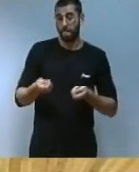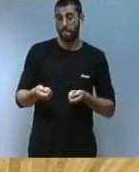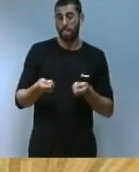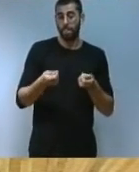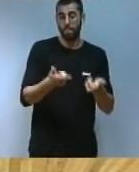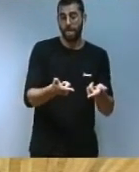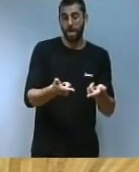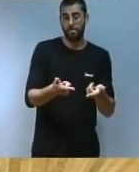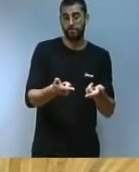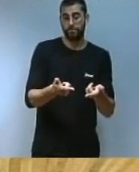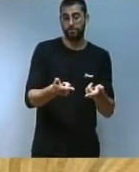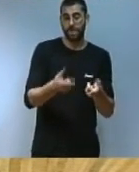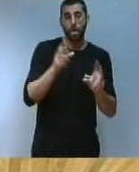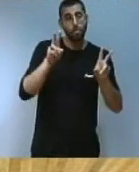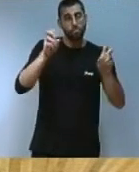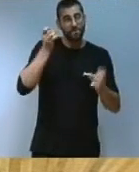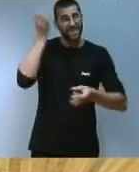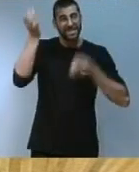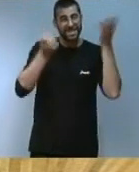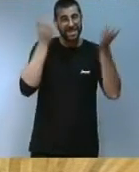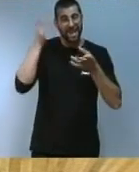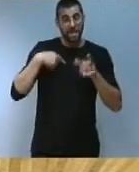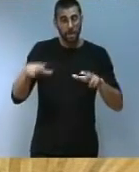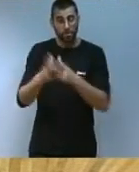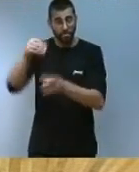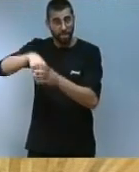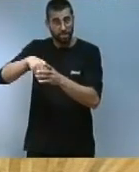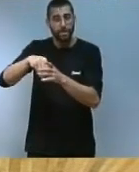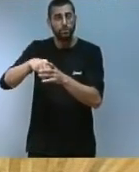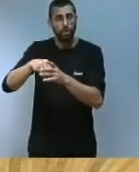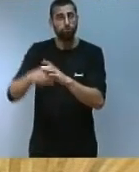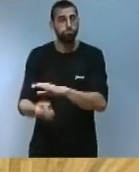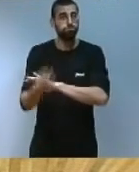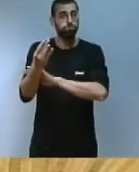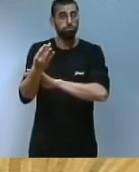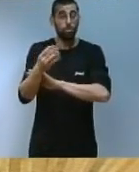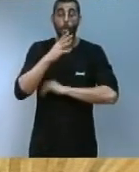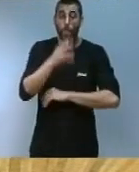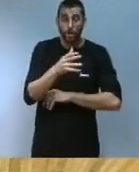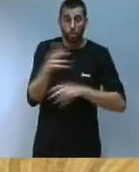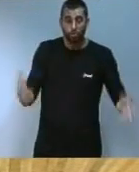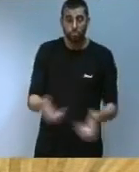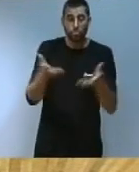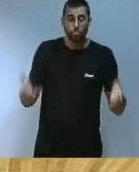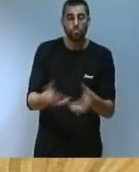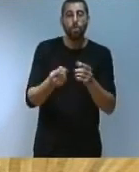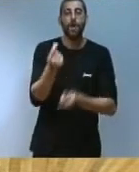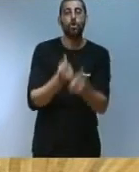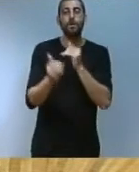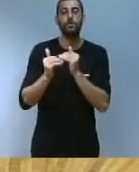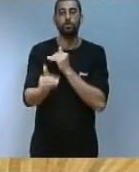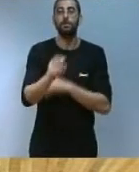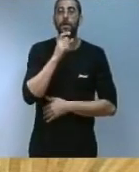canalitzar l'impuls de noves idees que naixen en la societat per això continuarem amb la promoció de l'economia sostenible a través del